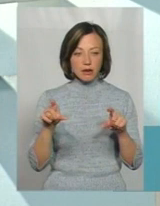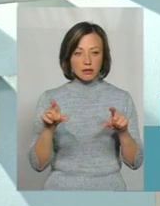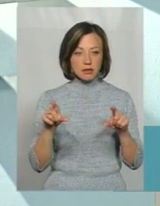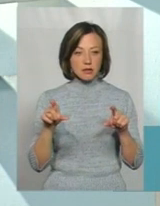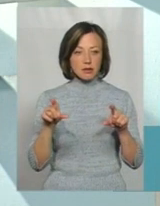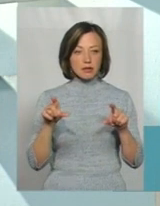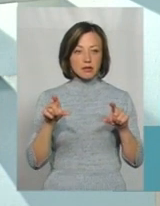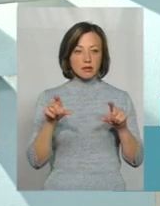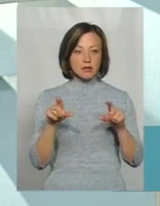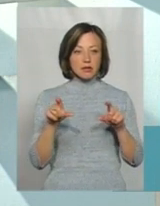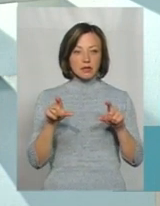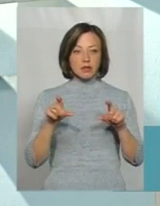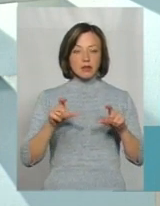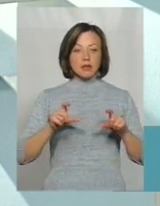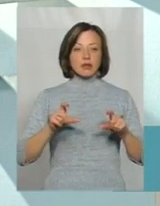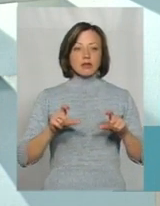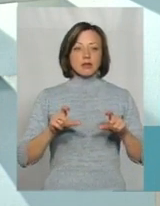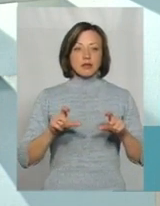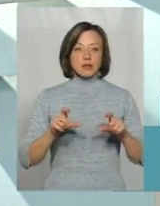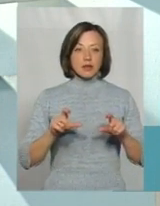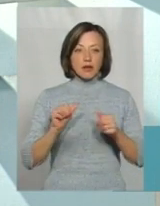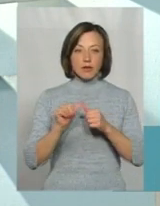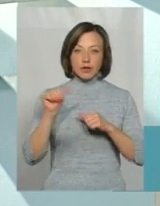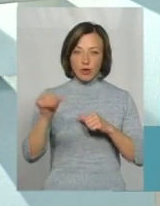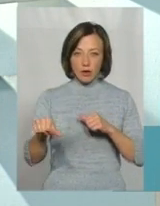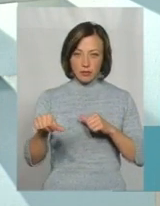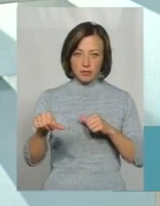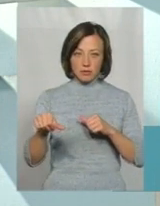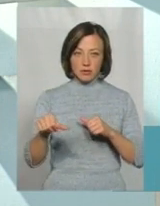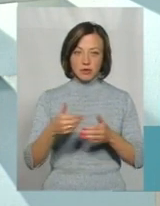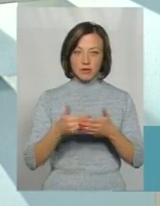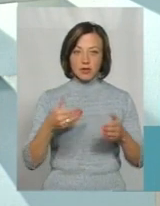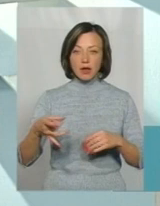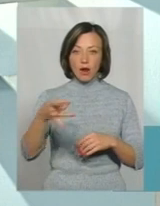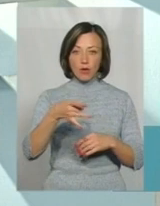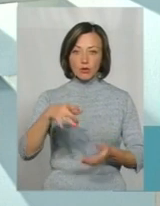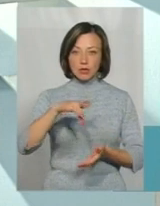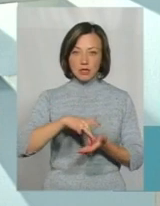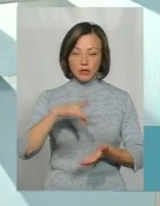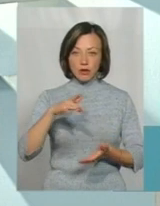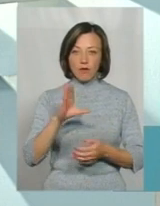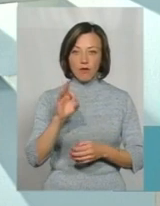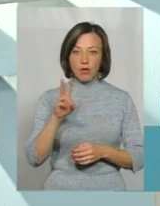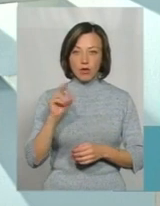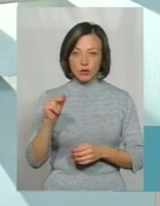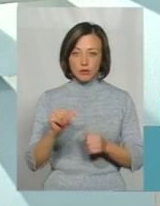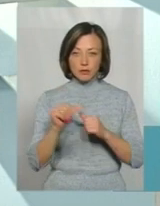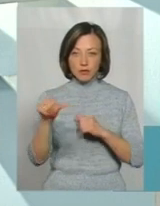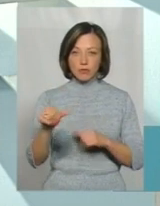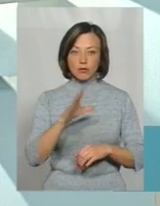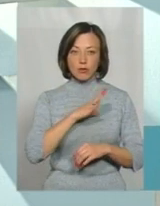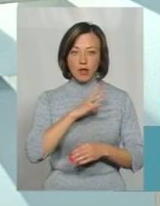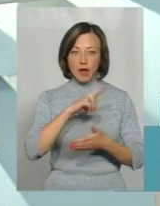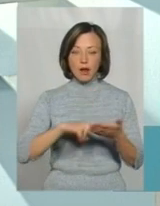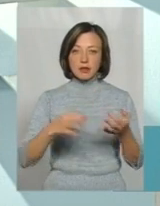ну, якби він пішов шляхом відокремлення від районного центру Волочийського, де була